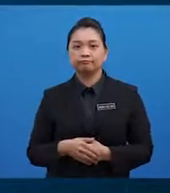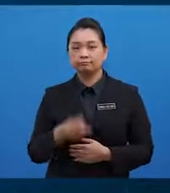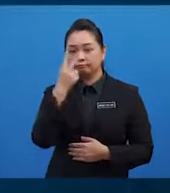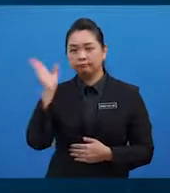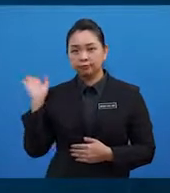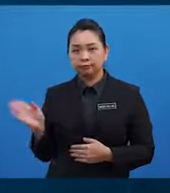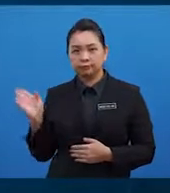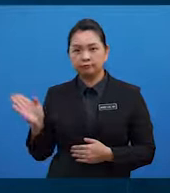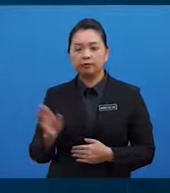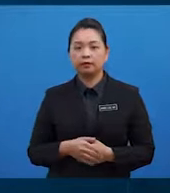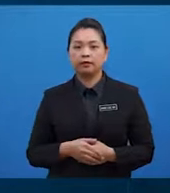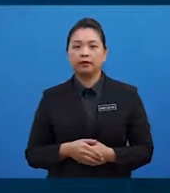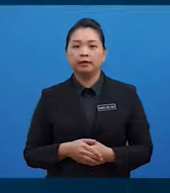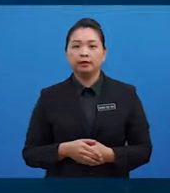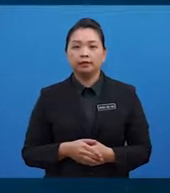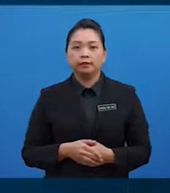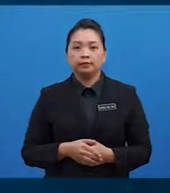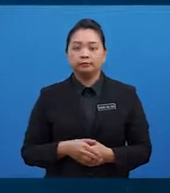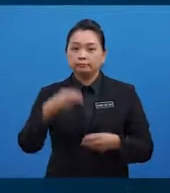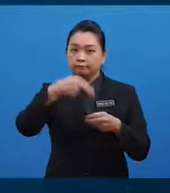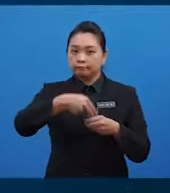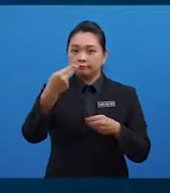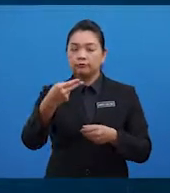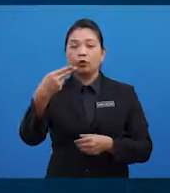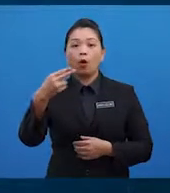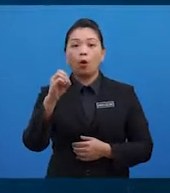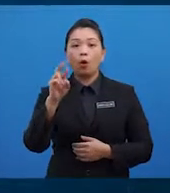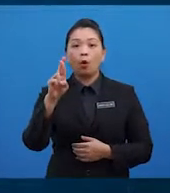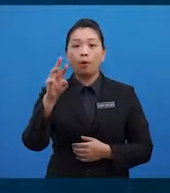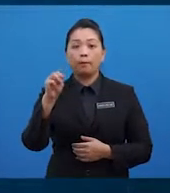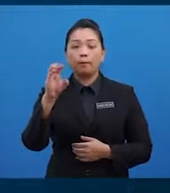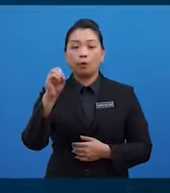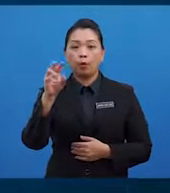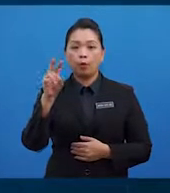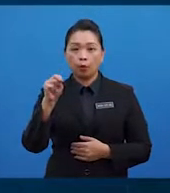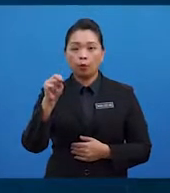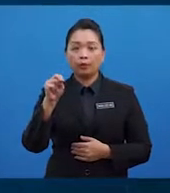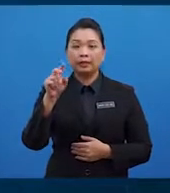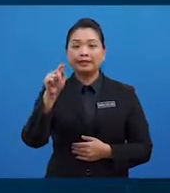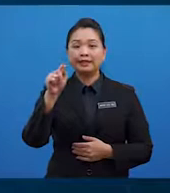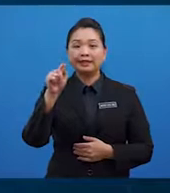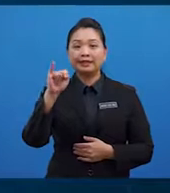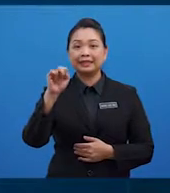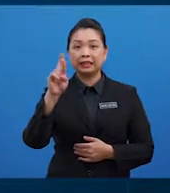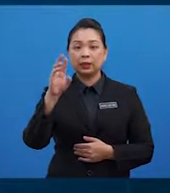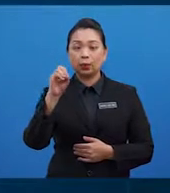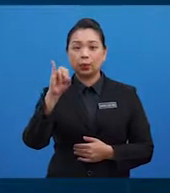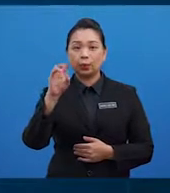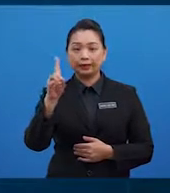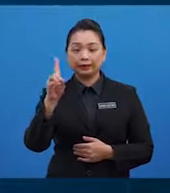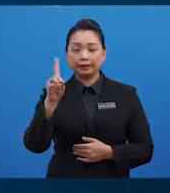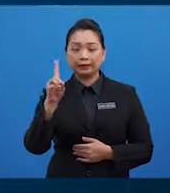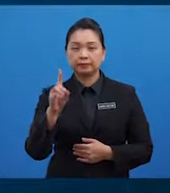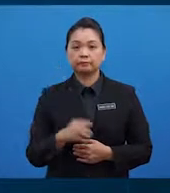Airdin pula berfungsi sebagai penghasilan hormon thyroid, tumbesaran, pembiakan